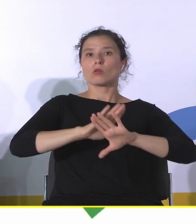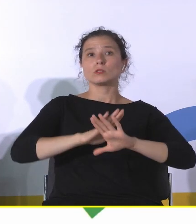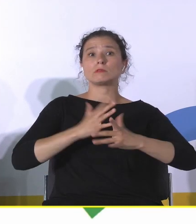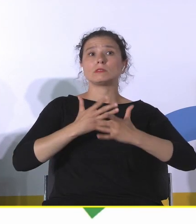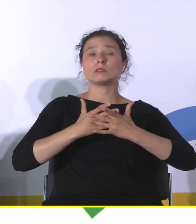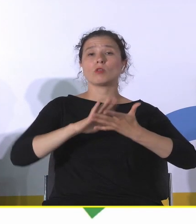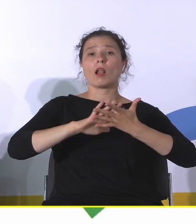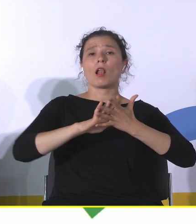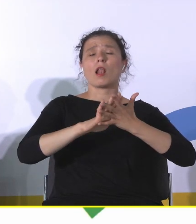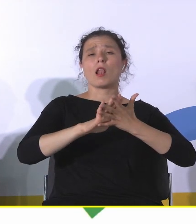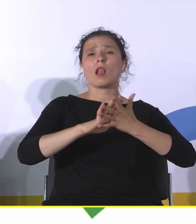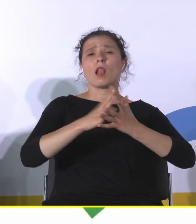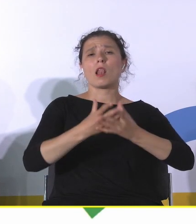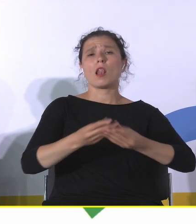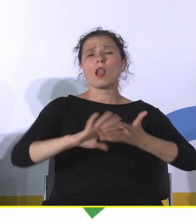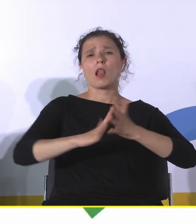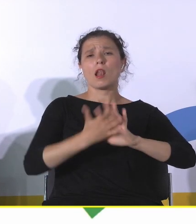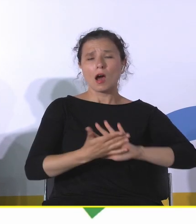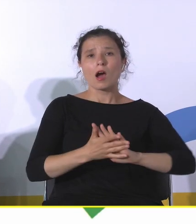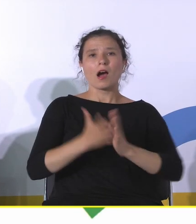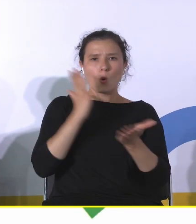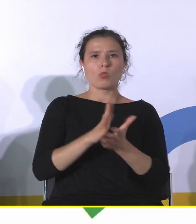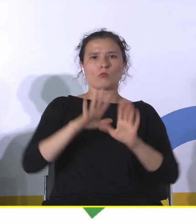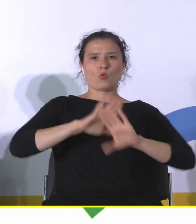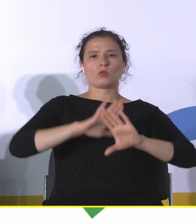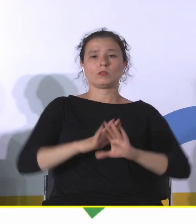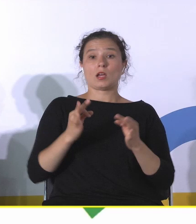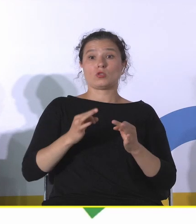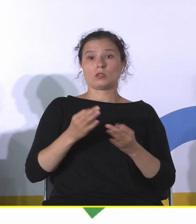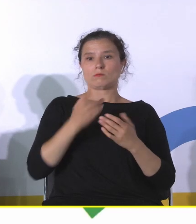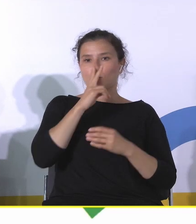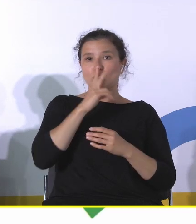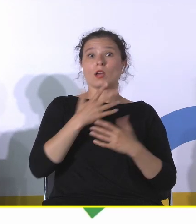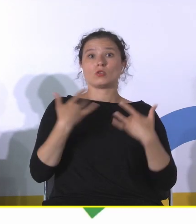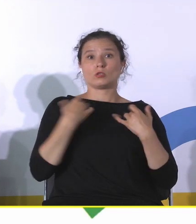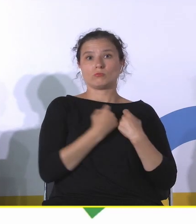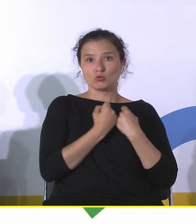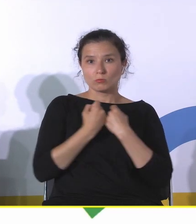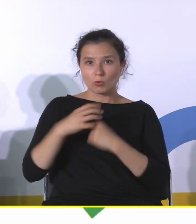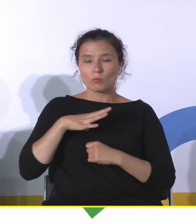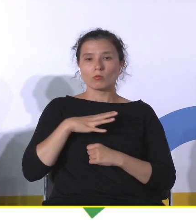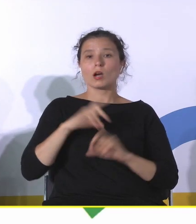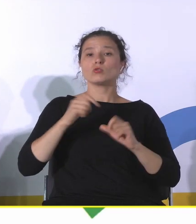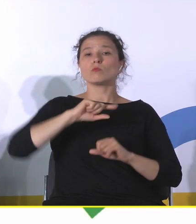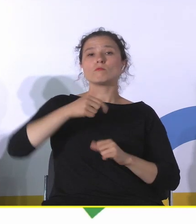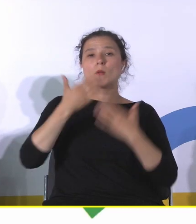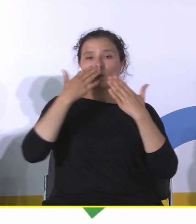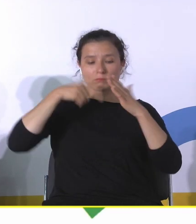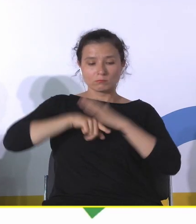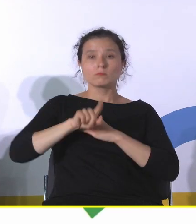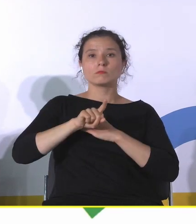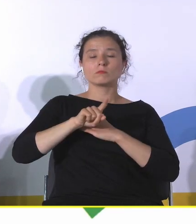Dzisiaj ten obiekt jest, może pójdę dalej, przeżył, ale to, co my tam pokazujemy, to nie pokazujemy, żołna się tam,